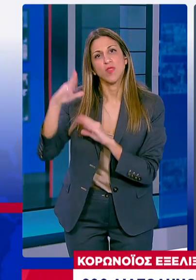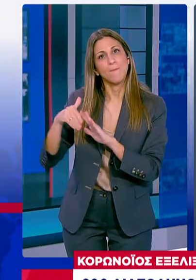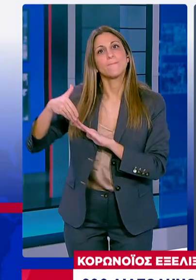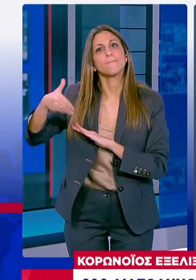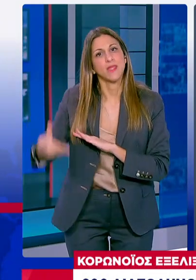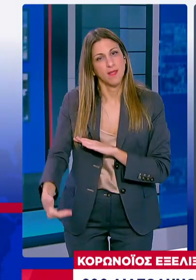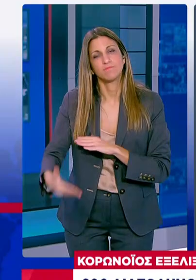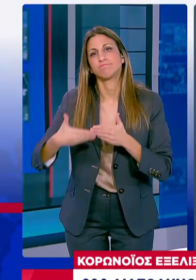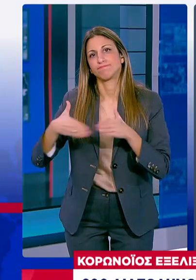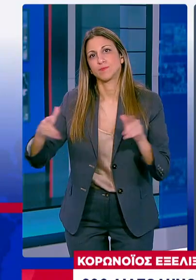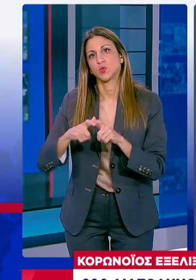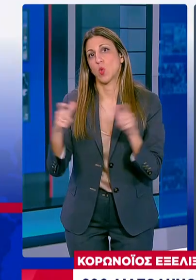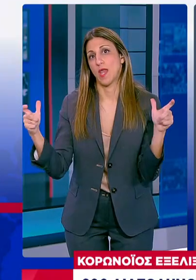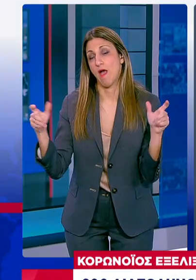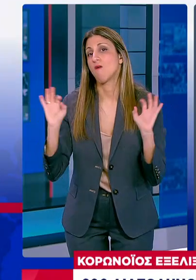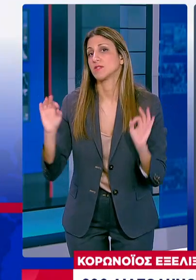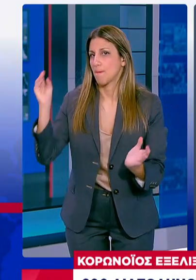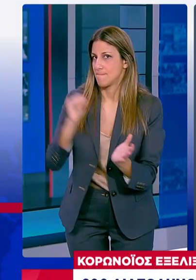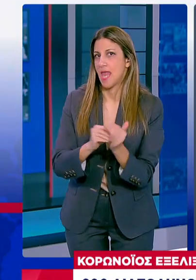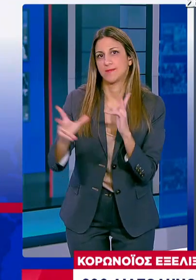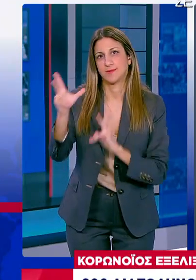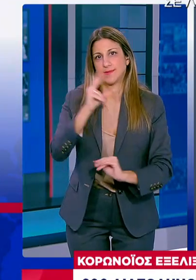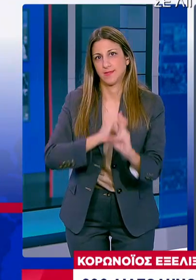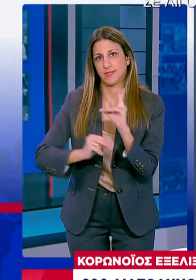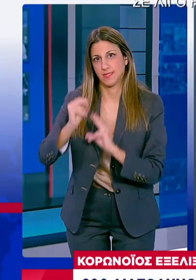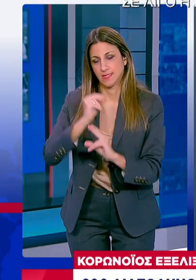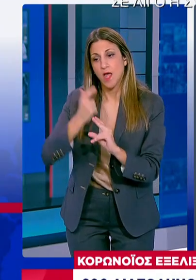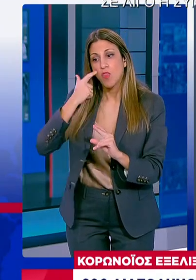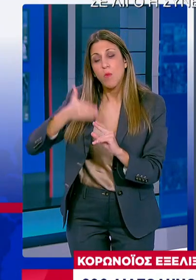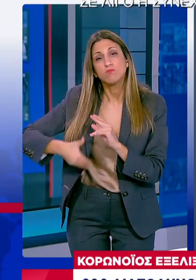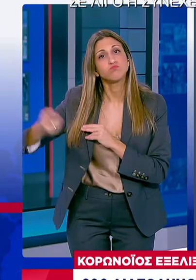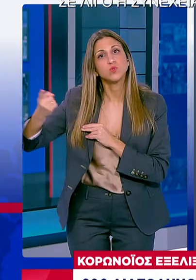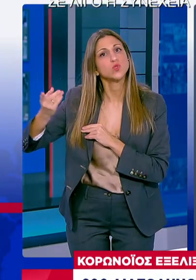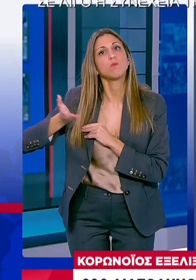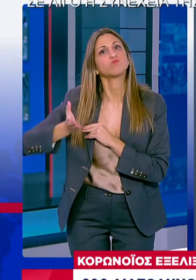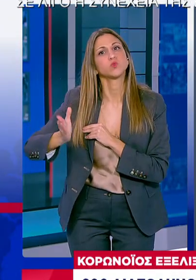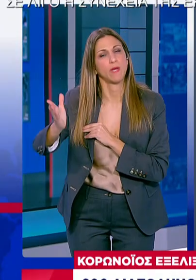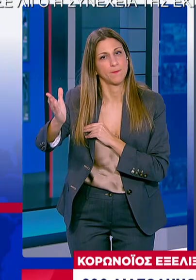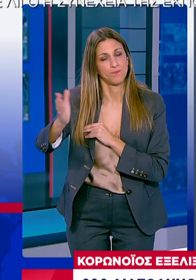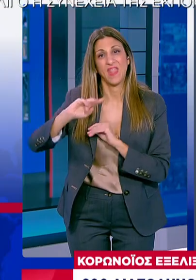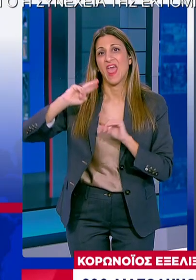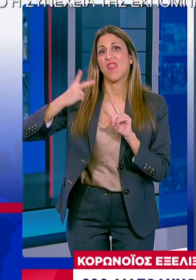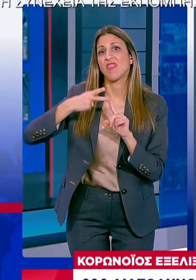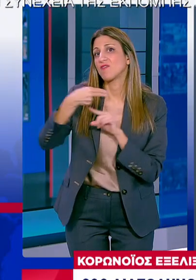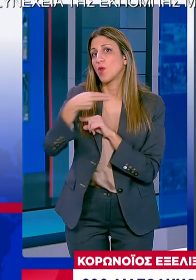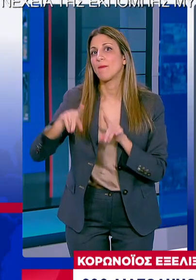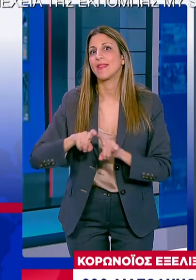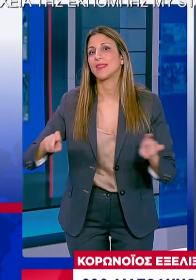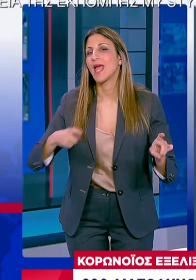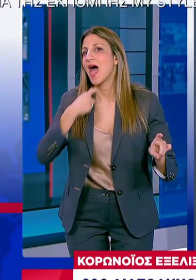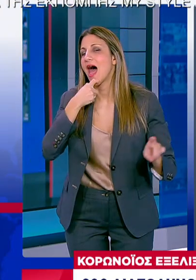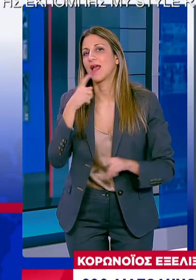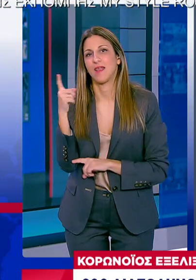συζητηθεί και τις επόμενες εβδομάδες με τα νέα δεδομένα Το δεύτερο θέμα στο οποίο θα ήθελα να αναφερθώ σήμερα Είναι οι βετανοί